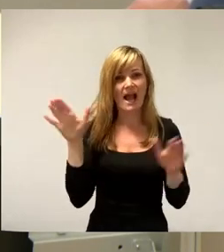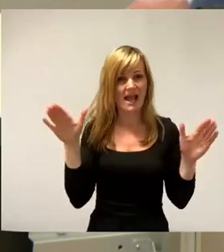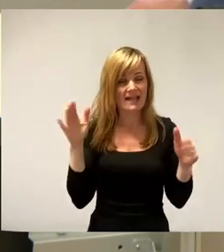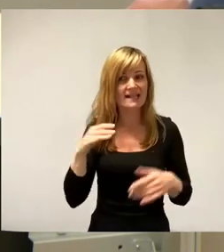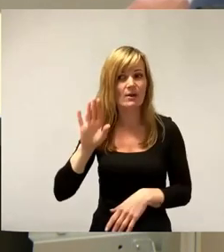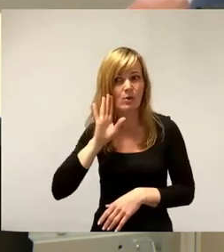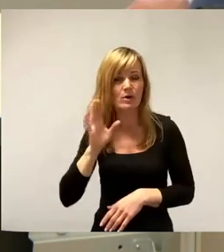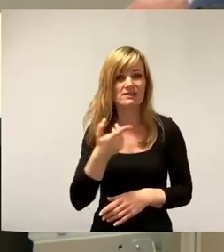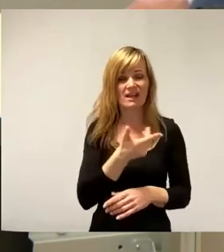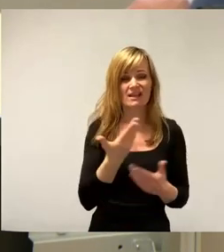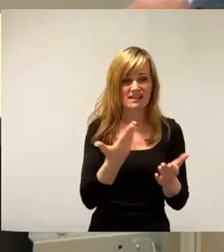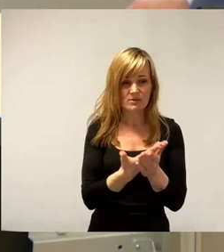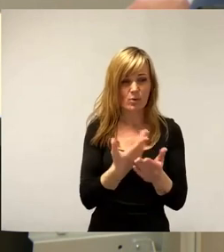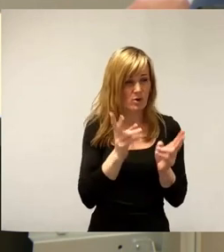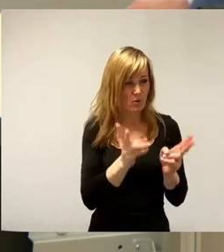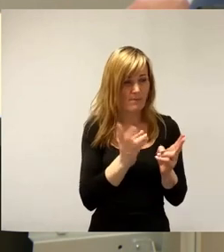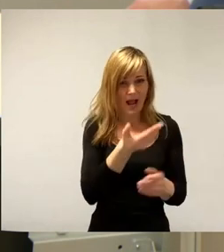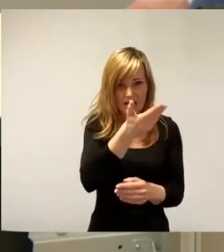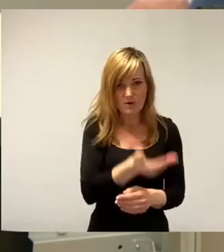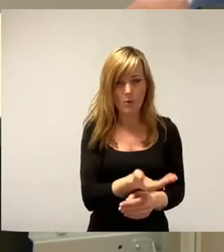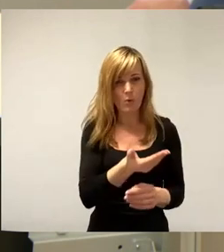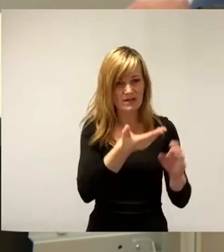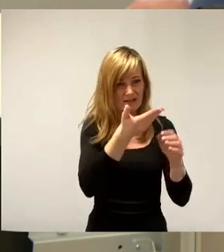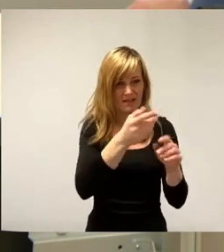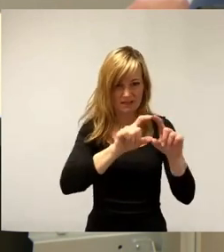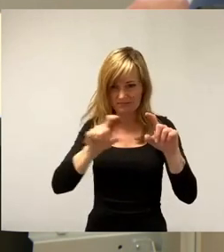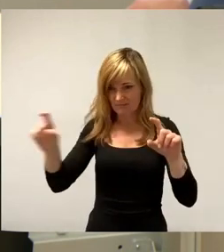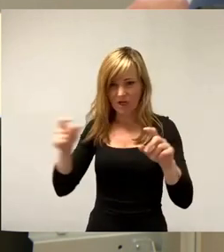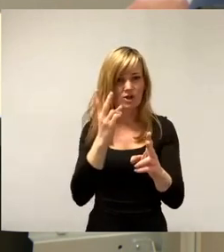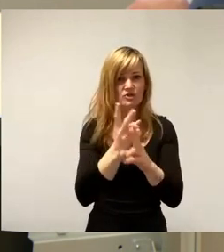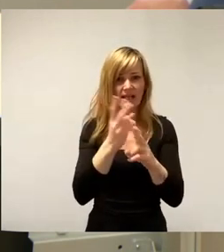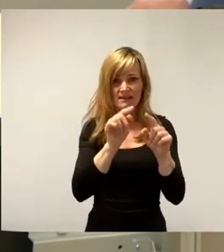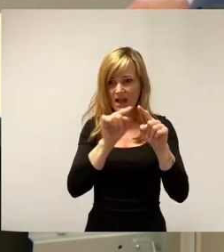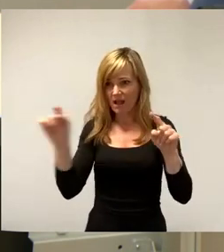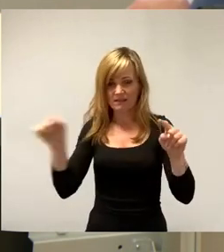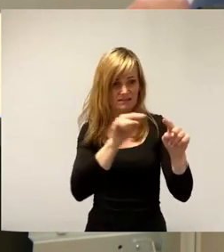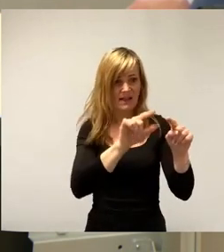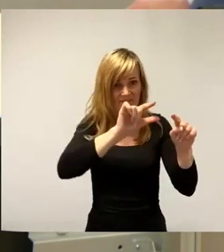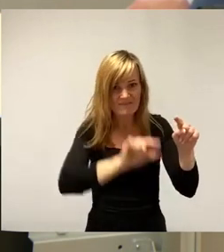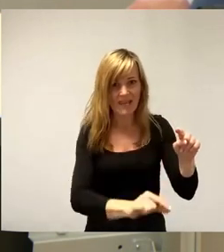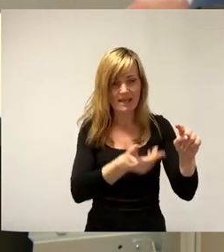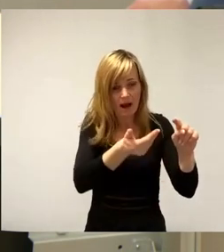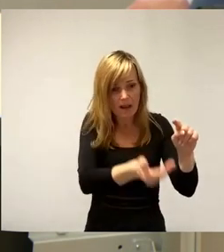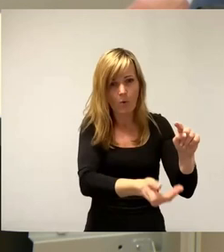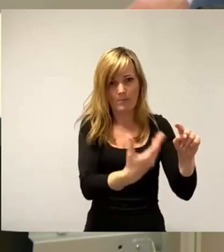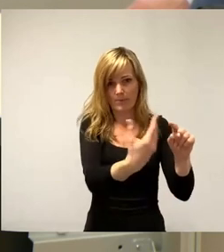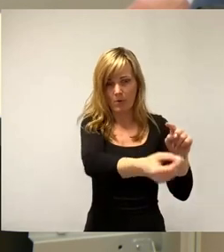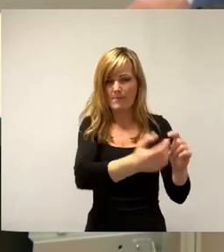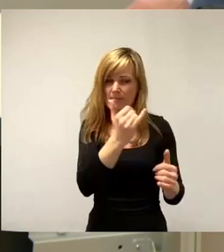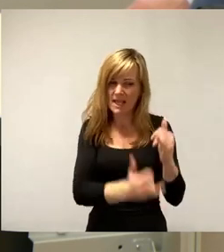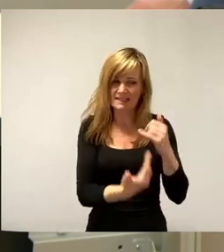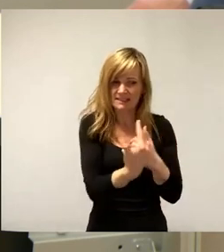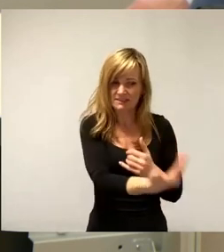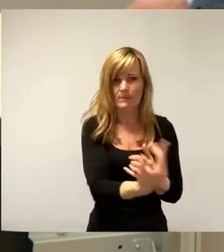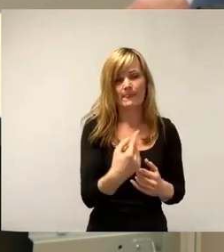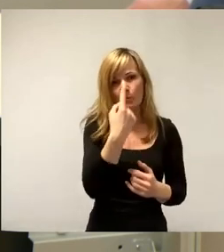Gehältern bezahlt wurden. Die ganz am Schluss, am Ende der Liste standen. Und das machen die logischerweise nicht